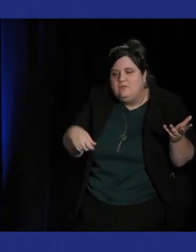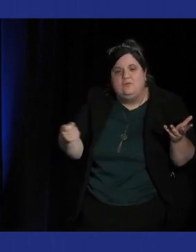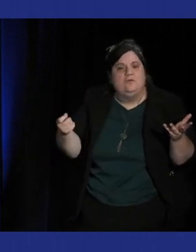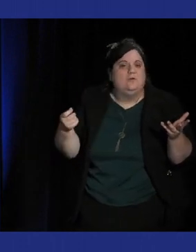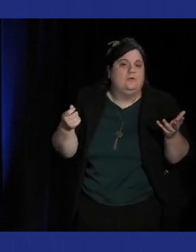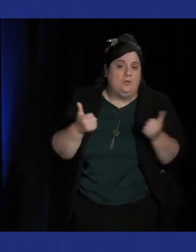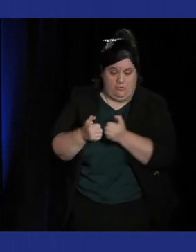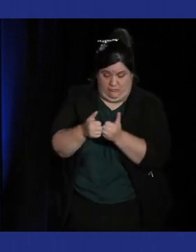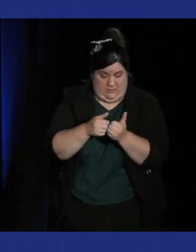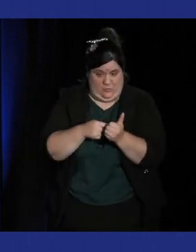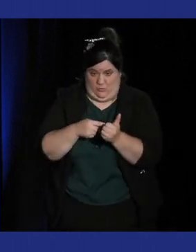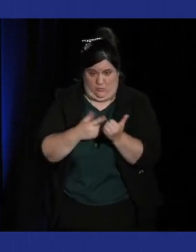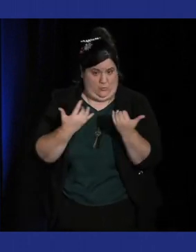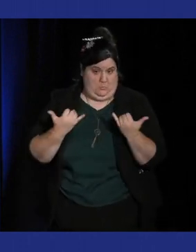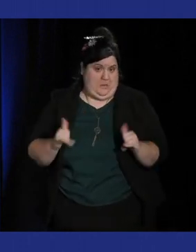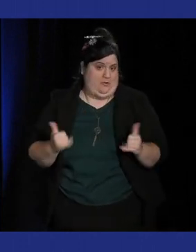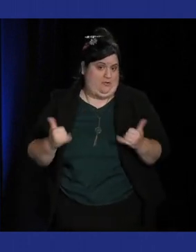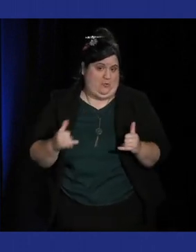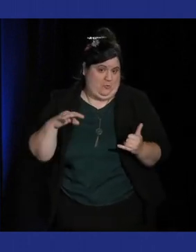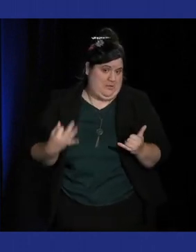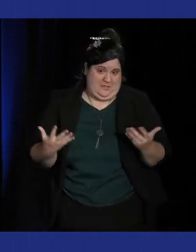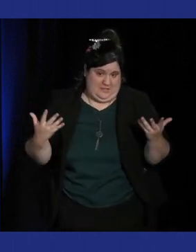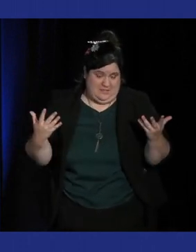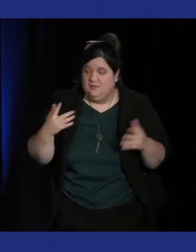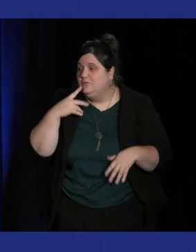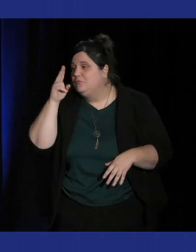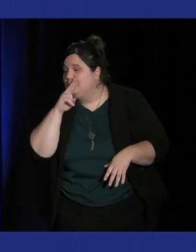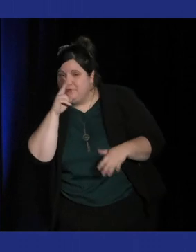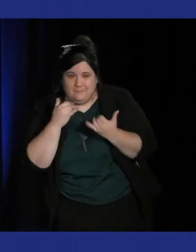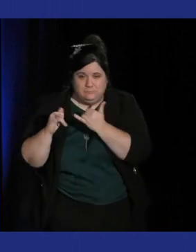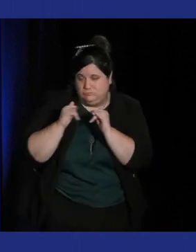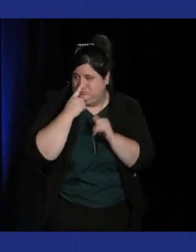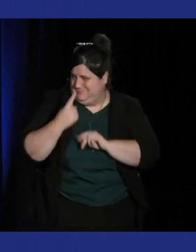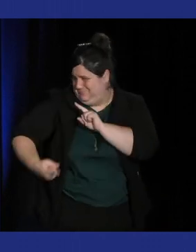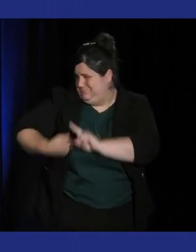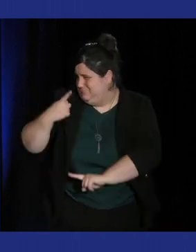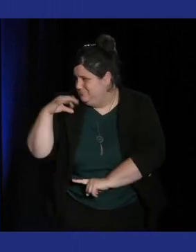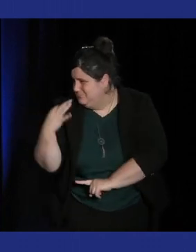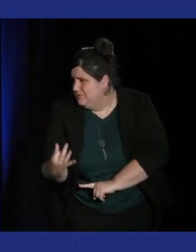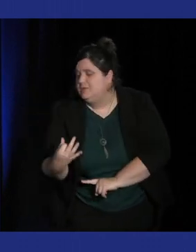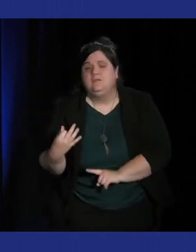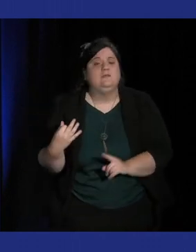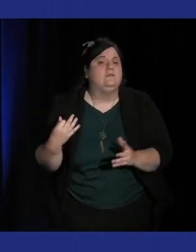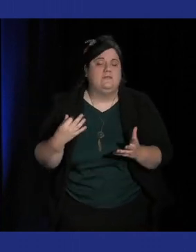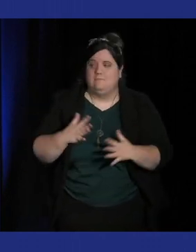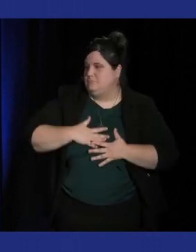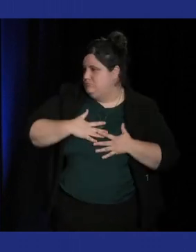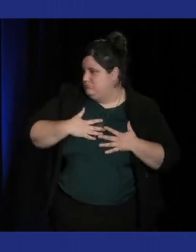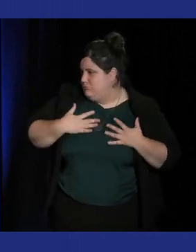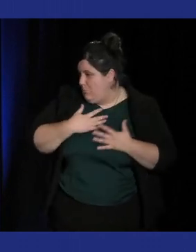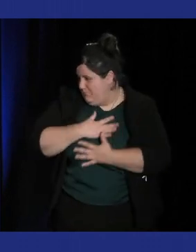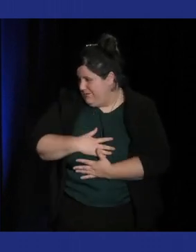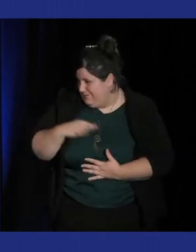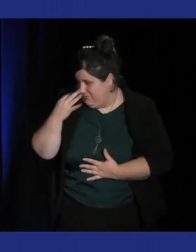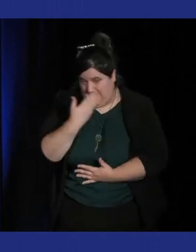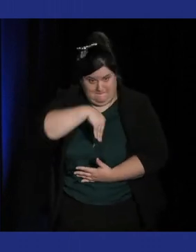ça reste un jeu malgré tout avant tout donc toute la dimension ludique est primaire à n'importe quelle forme d'enjoyment je n pas le mot en français mais